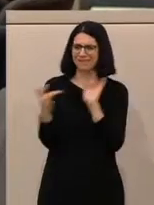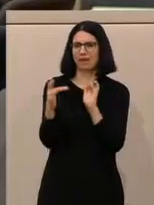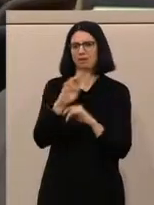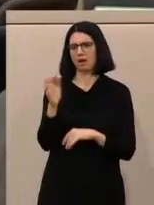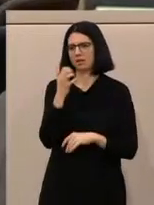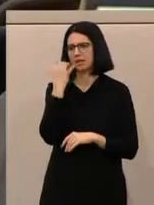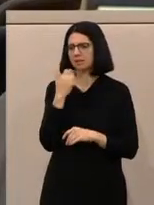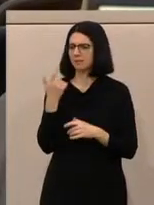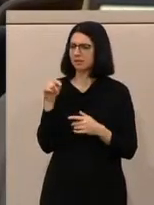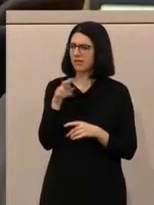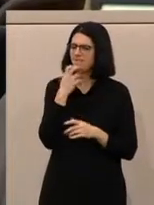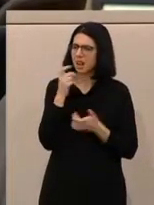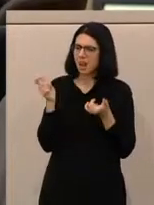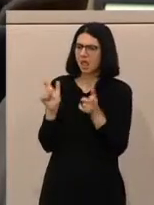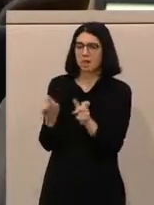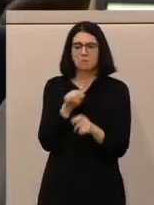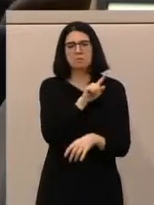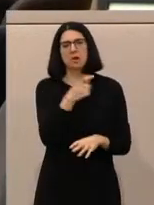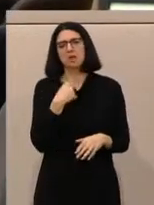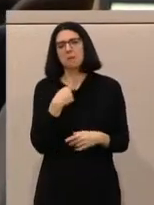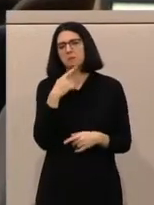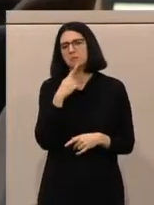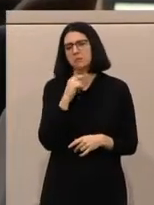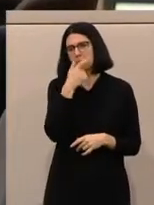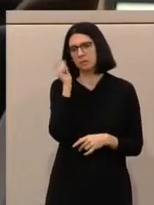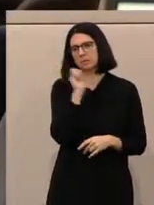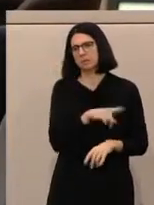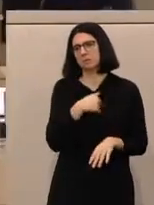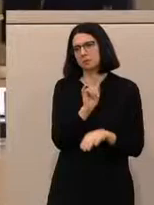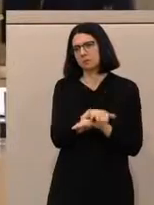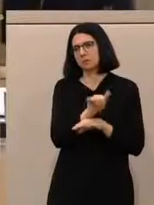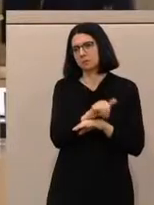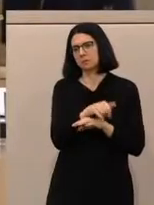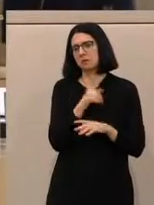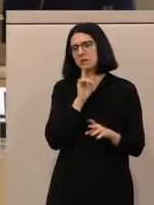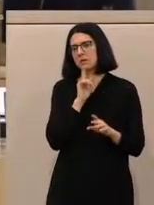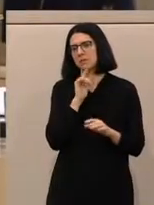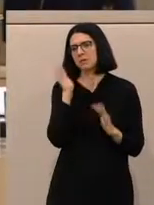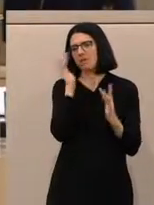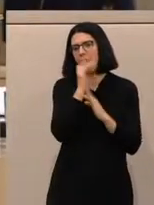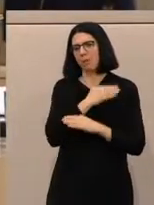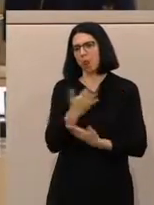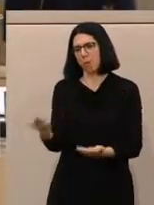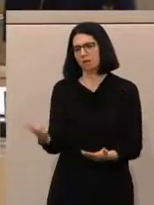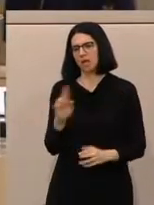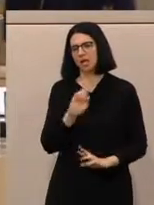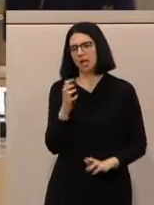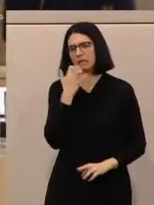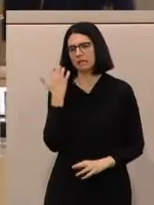vorzugehen, die ignorieren Sie. Sie bagatellisieren Rechtsextremismus, Herr Innenminister. Aber das verwundert mich ehrlich gesagt nicht.